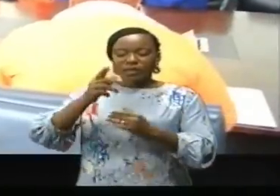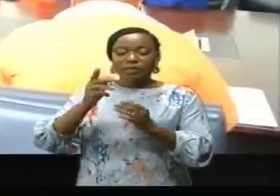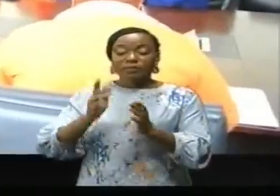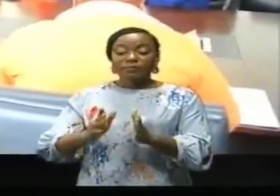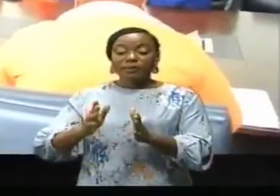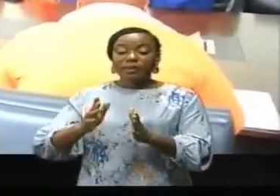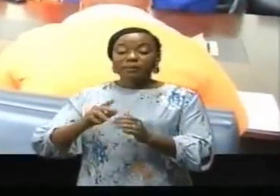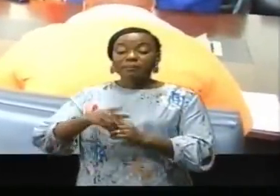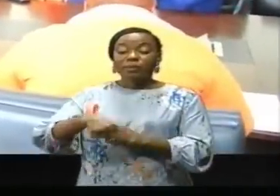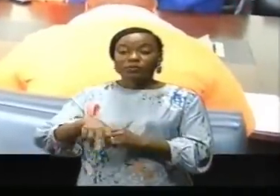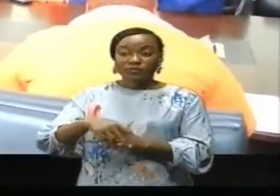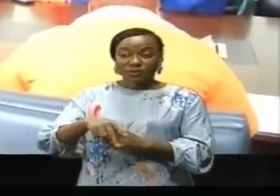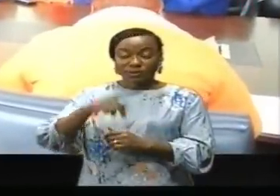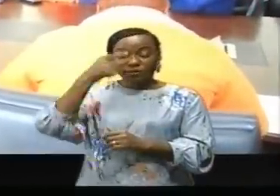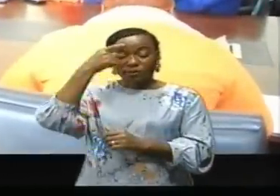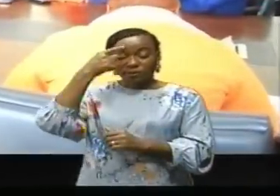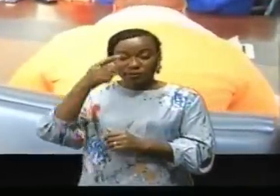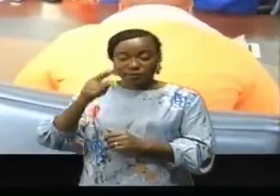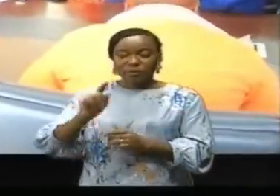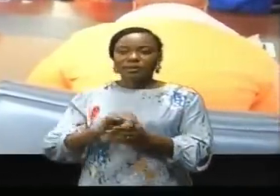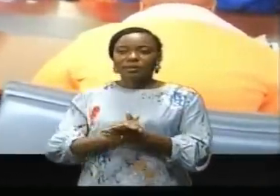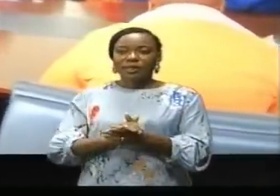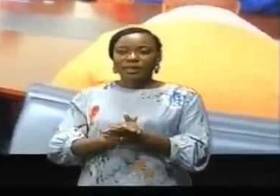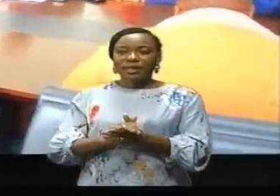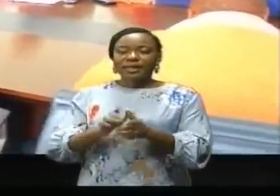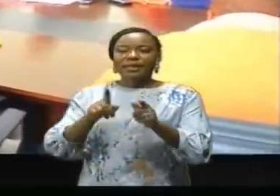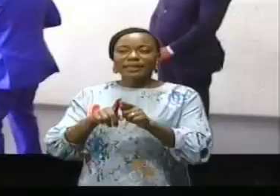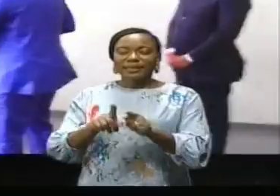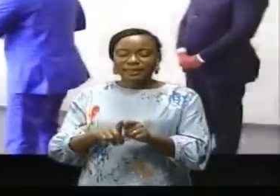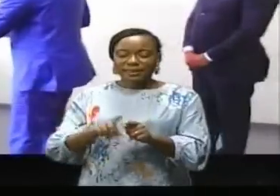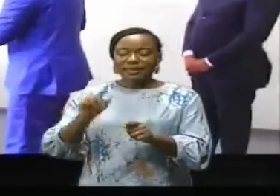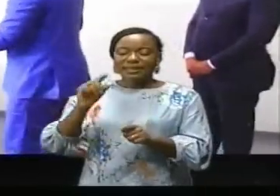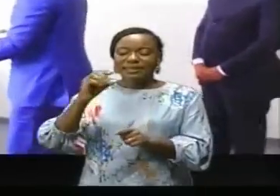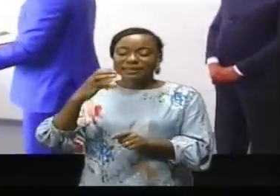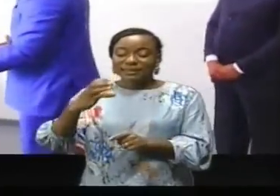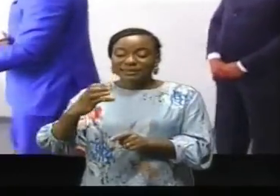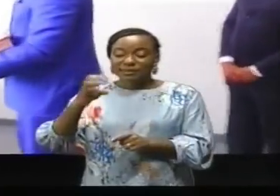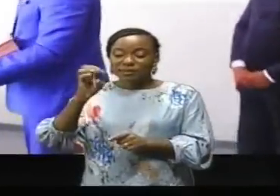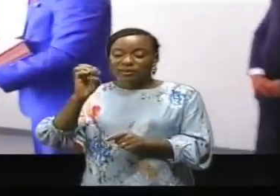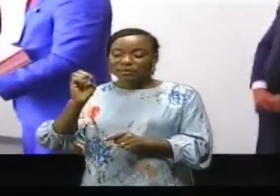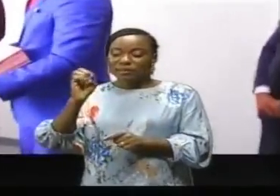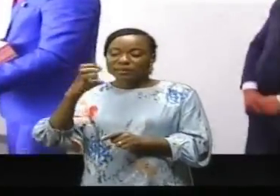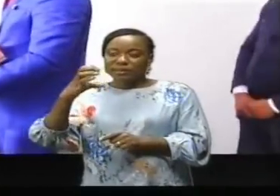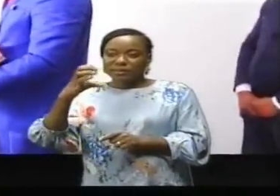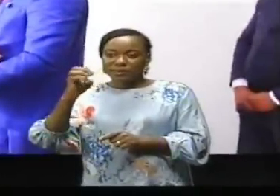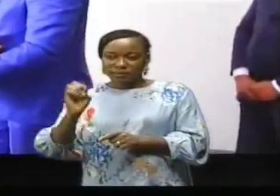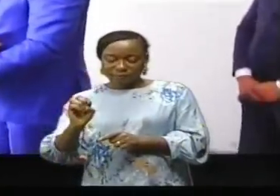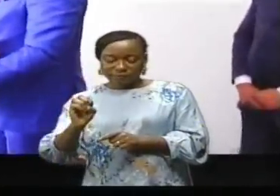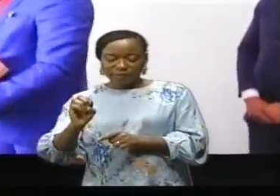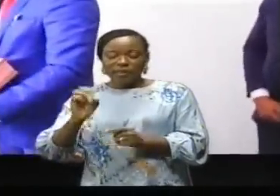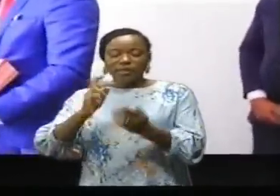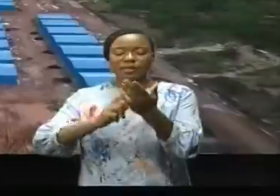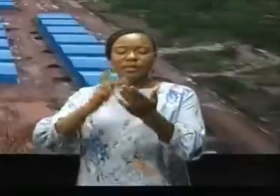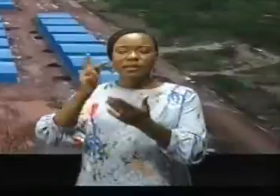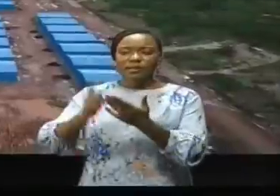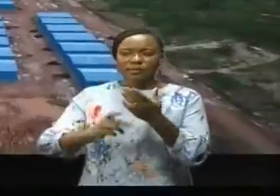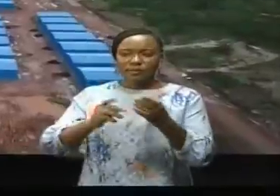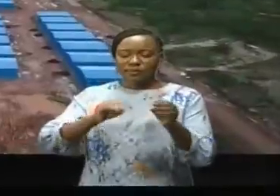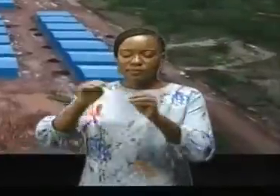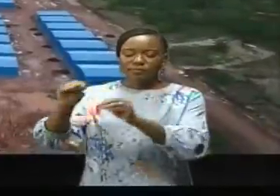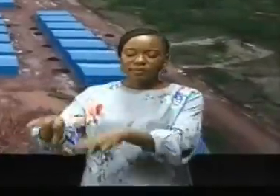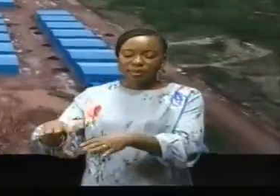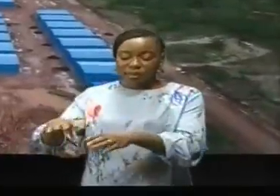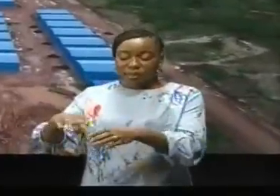certification des substances minérales précieuses et semi-précieuses CESC pour parvenir à un accord sur le projet d'implantation d'un